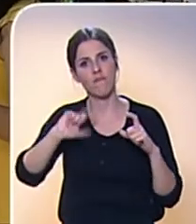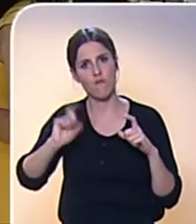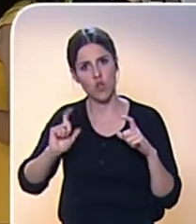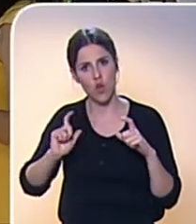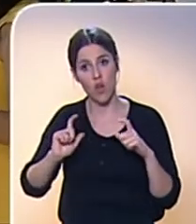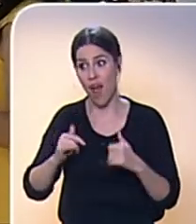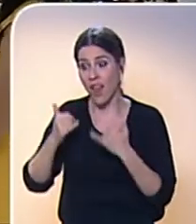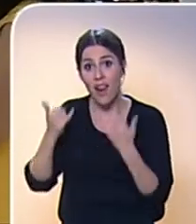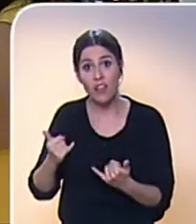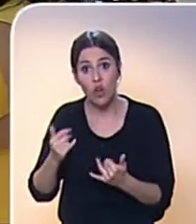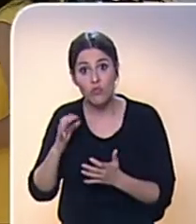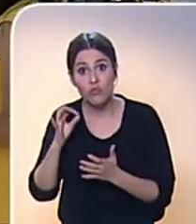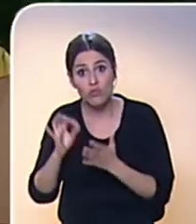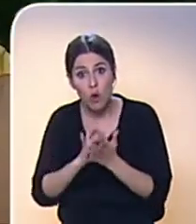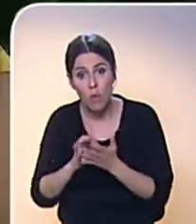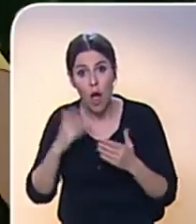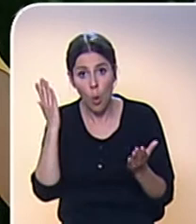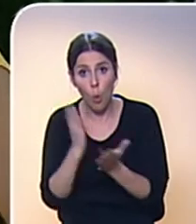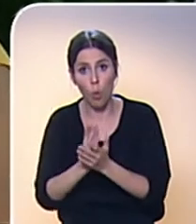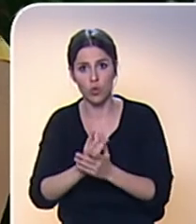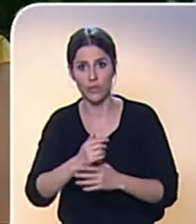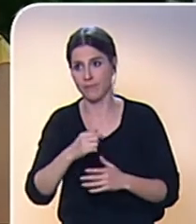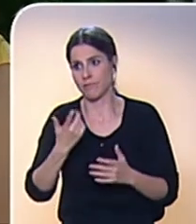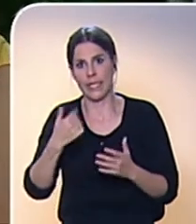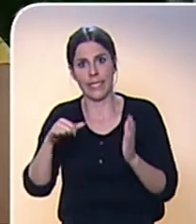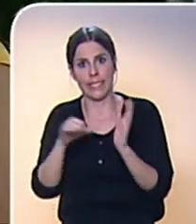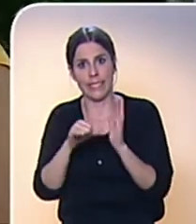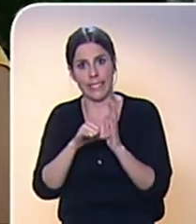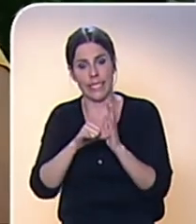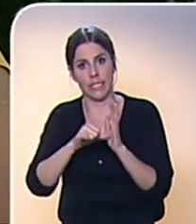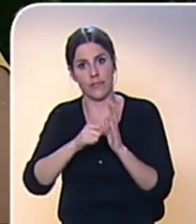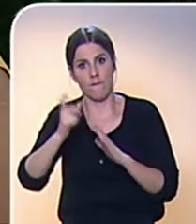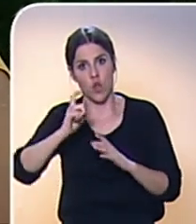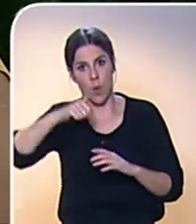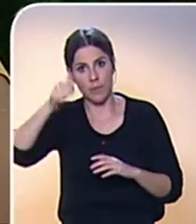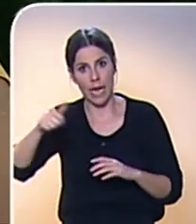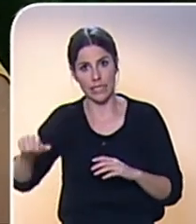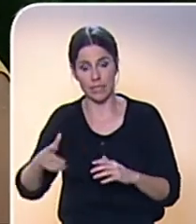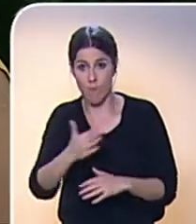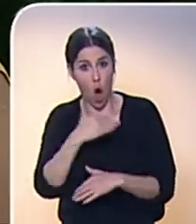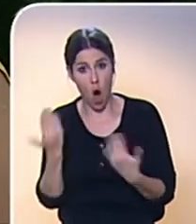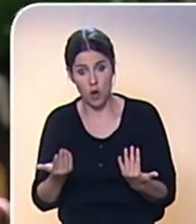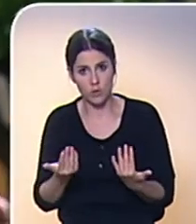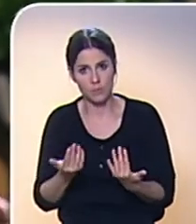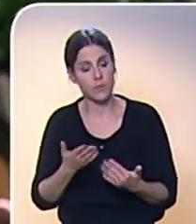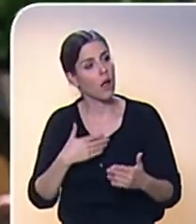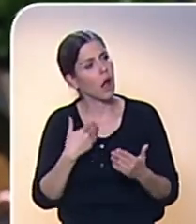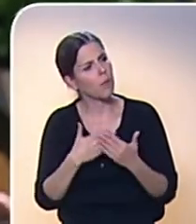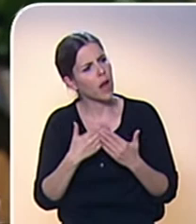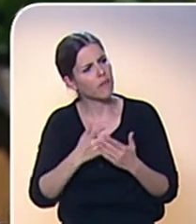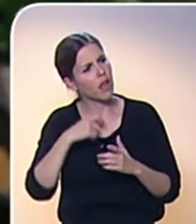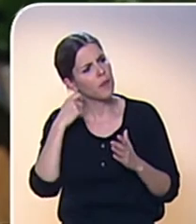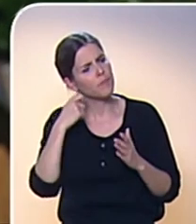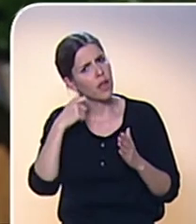Čím víc fotíme? Fotíme digitálním fotákem, mobilem nebo používá snad někdo ještě klasický kinofilm? Budete se divit, ale klasický